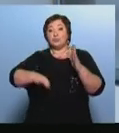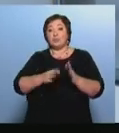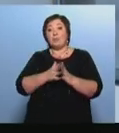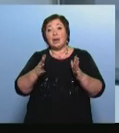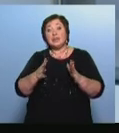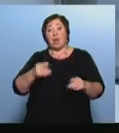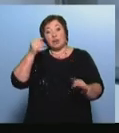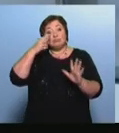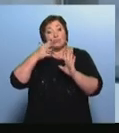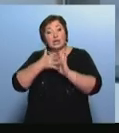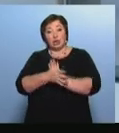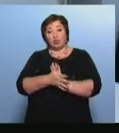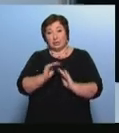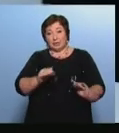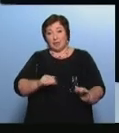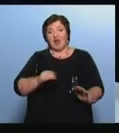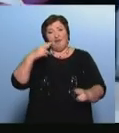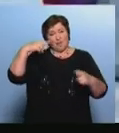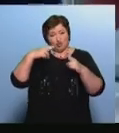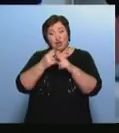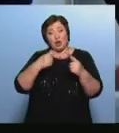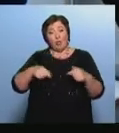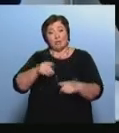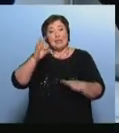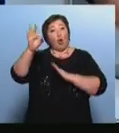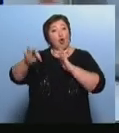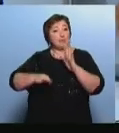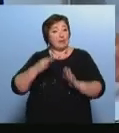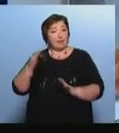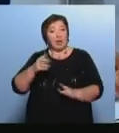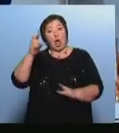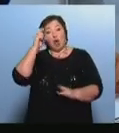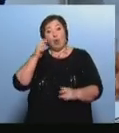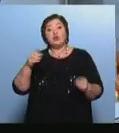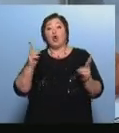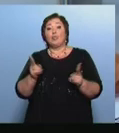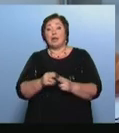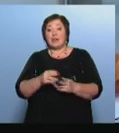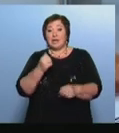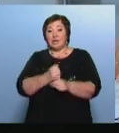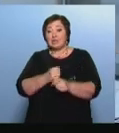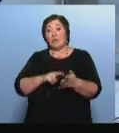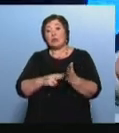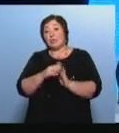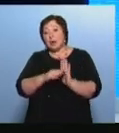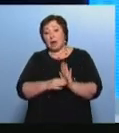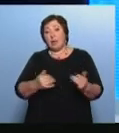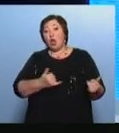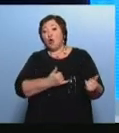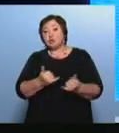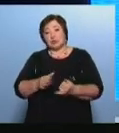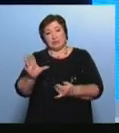погрузить детей в инженерные области космонавтики А госкорпорация будет участвовать в разработке программы и оснастит всем